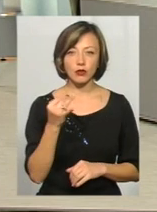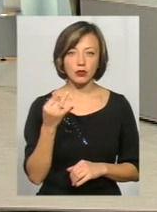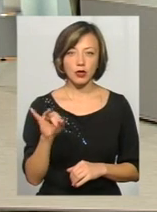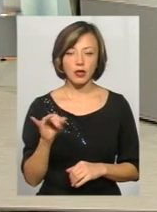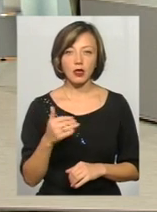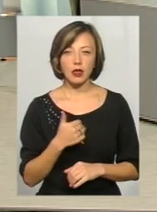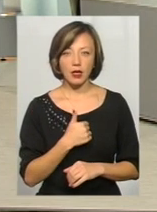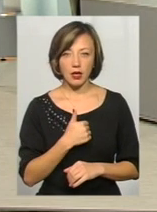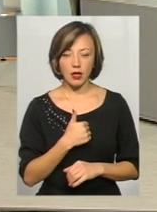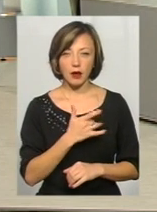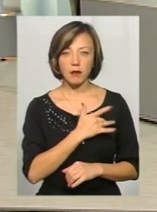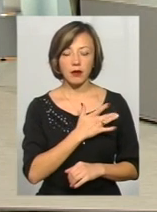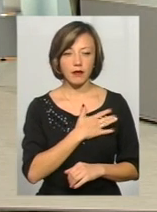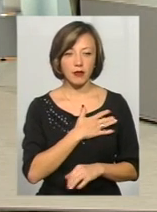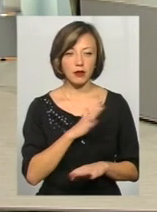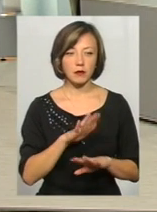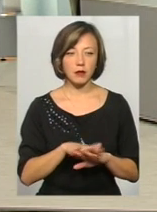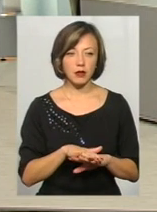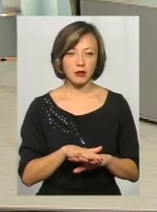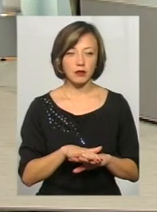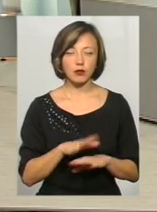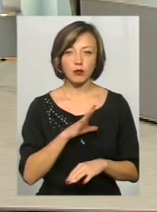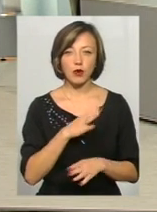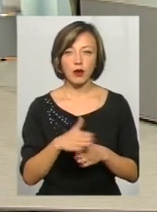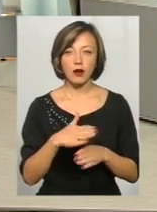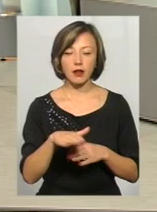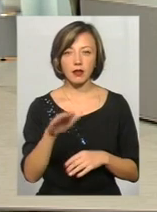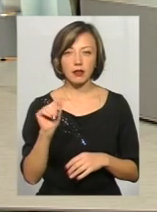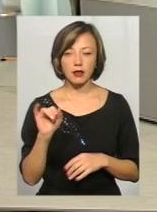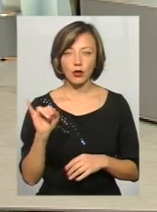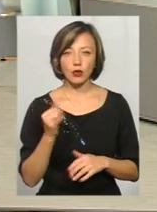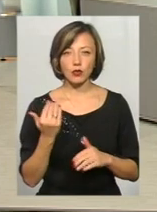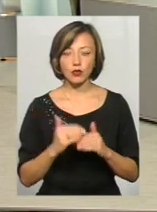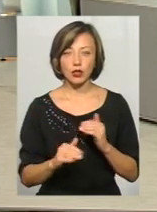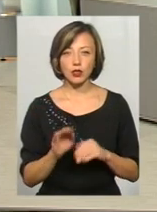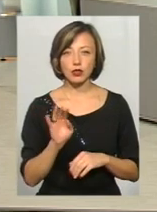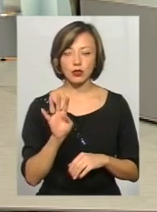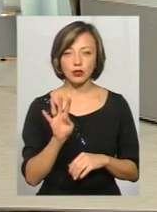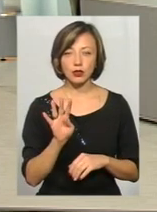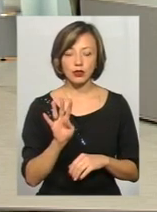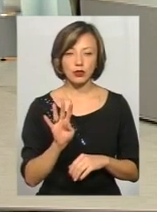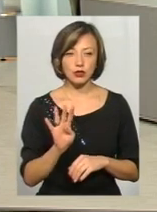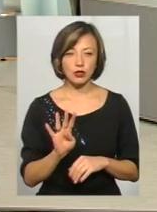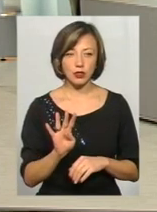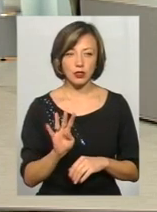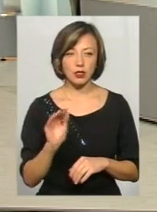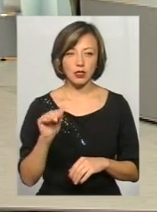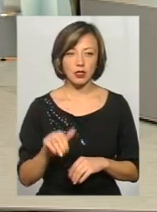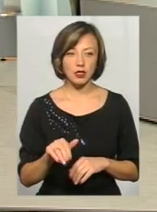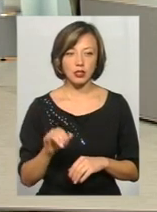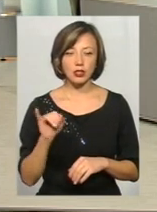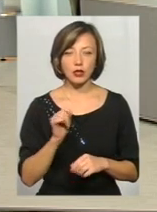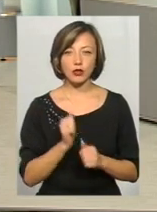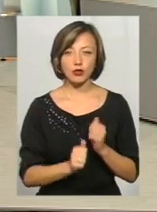Я от у приватбанку взяв був кредит і вже 4 тисячі. І